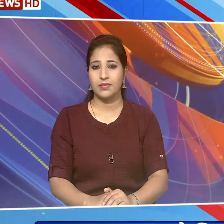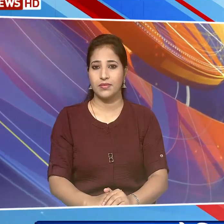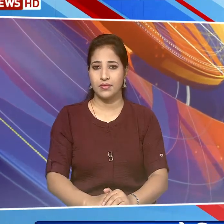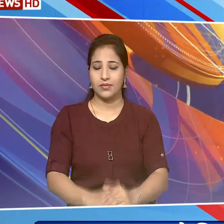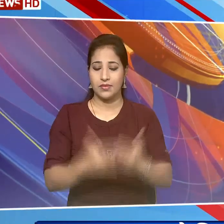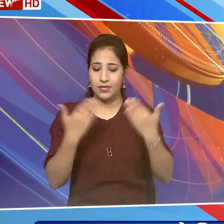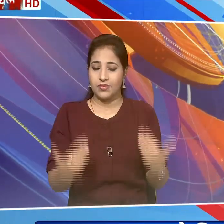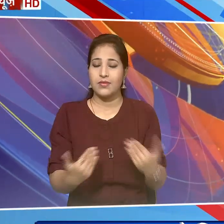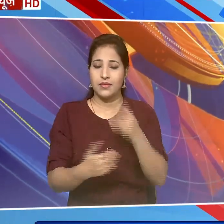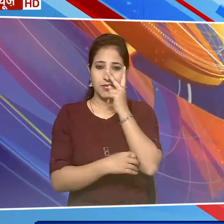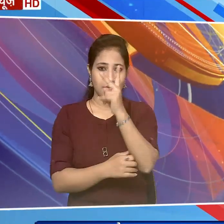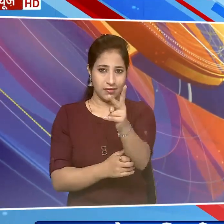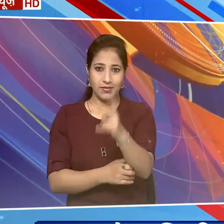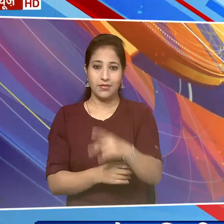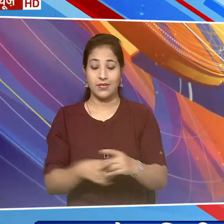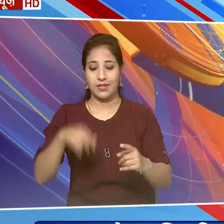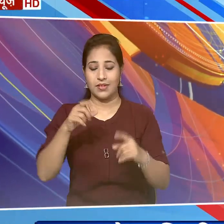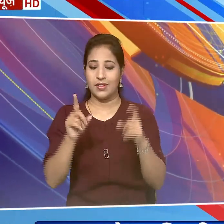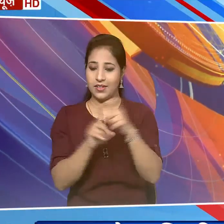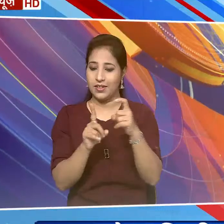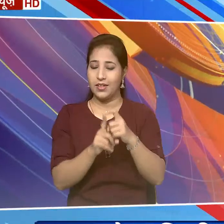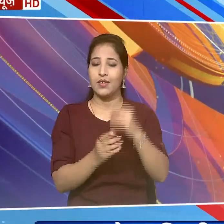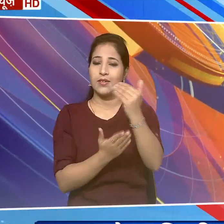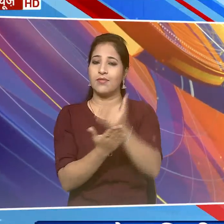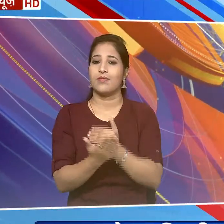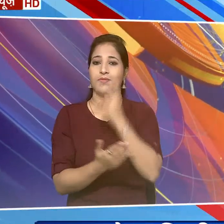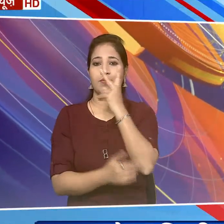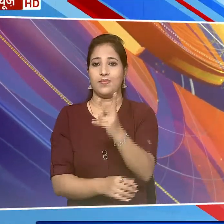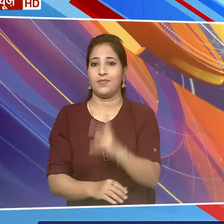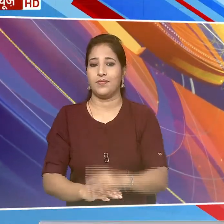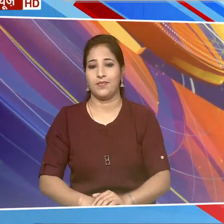और अब आईए नज़र डालते हैं डीडी प्रेमियर्स पर